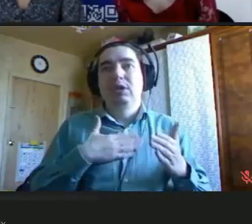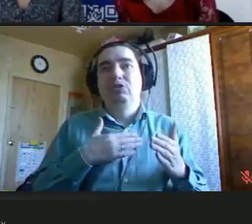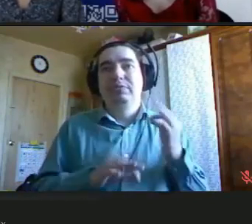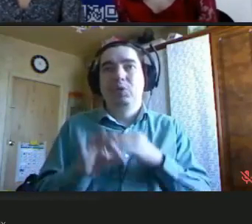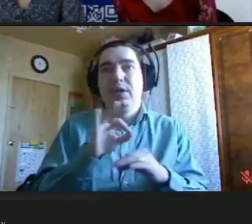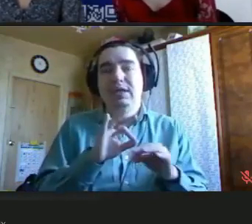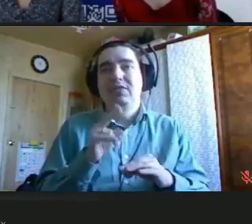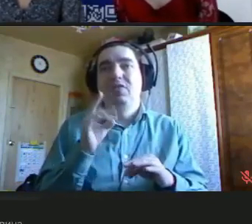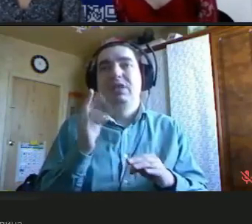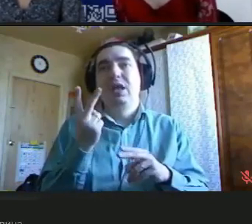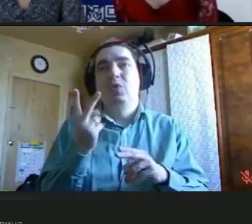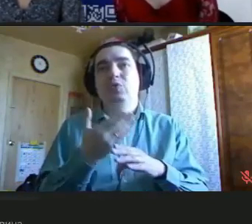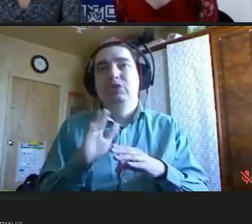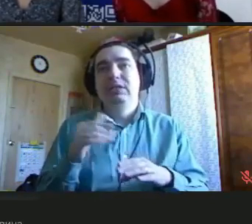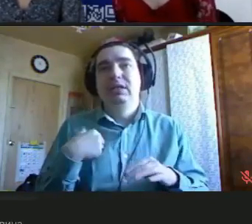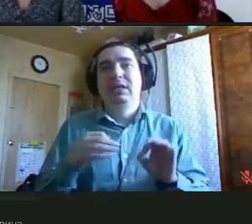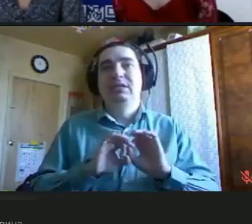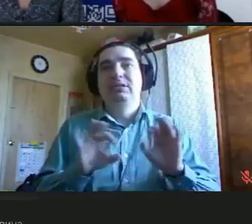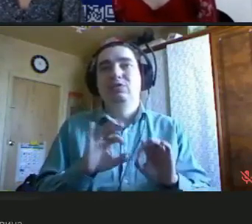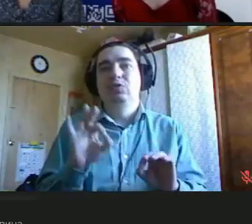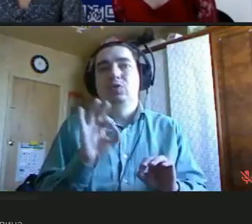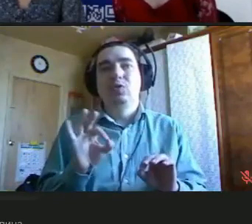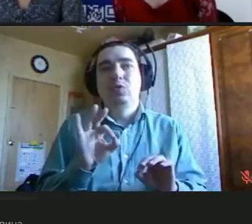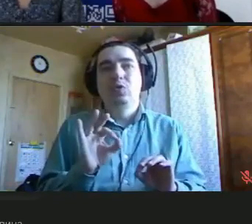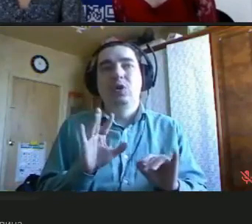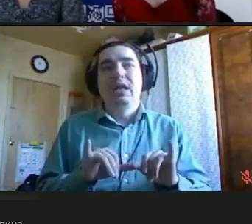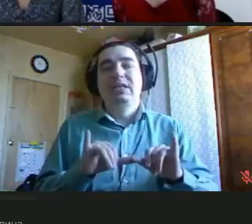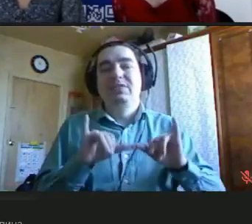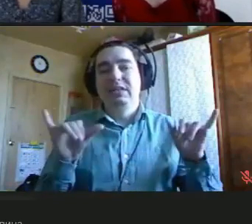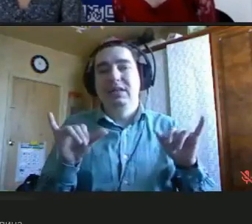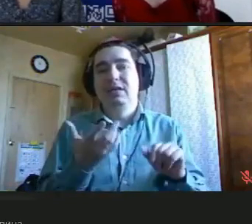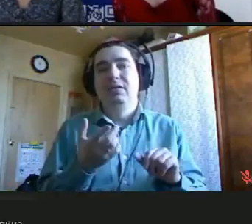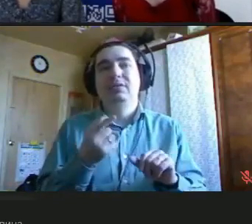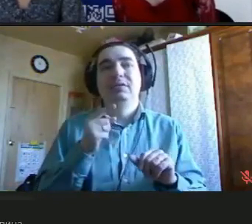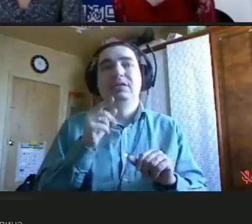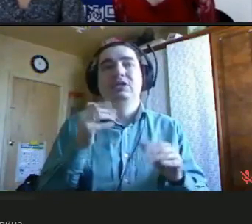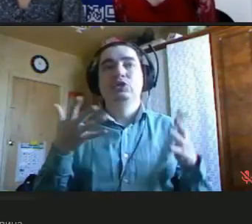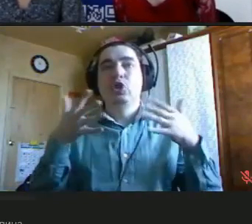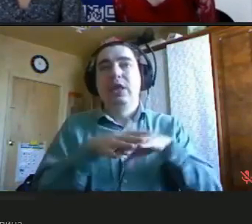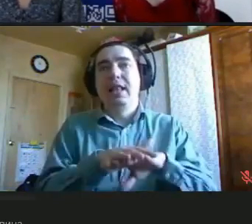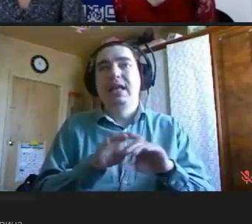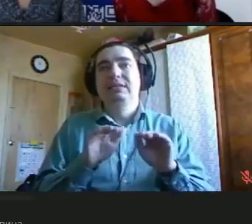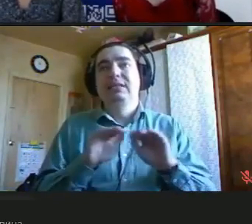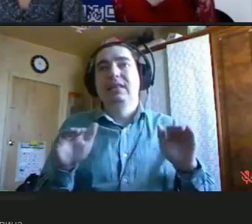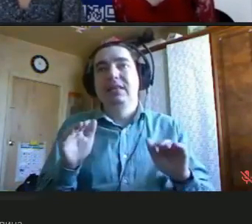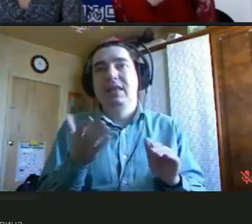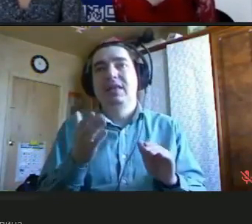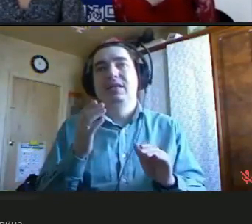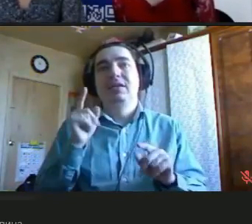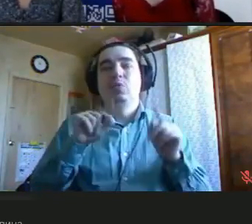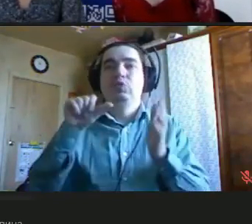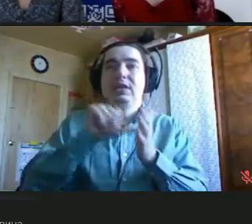я расскажу про свой непосредственно опыт работы с родителями, со социализацией детей, в целом про вовлечение детей